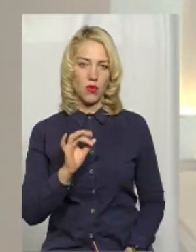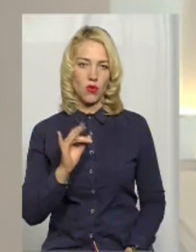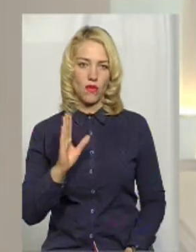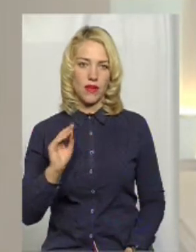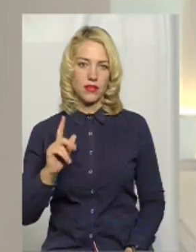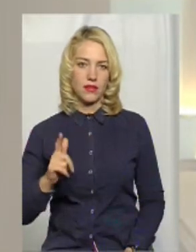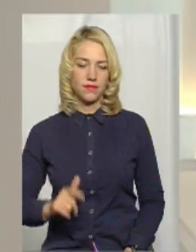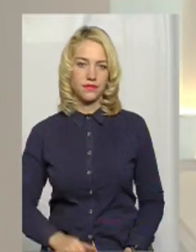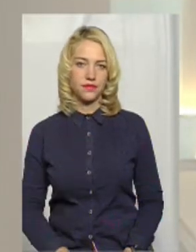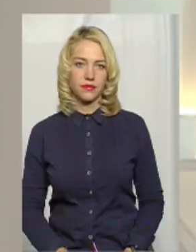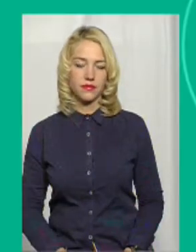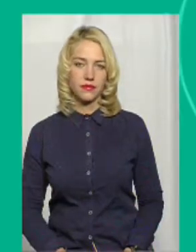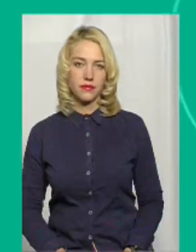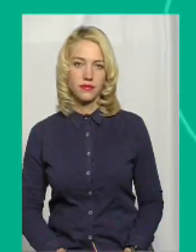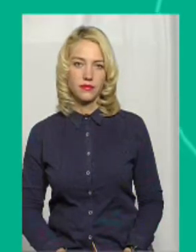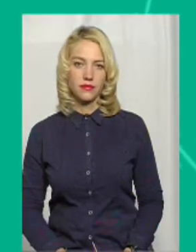Поровець. Дивимось!